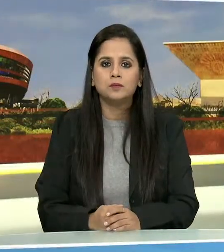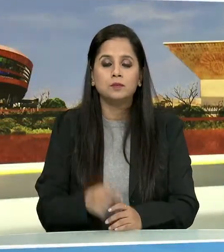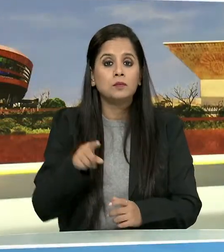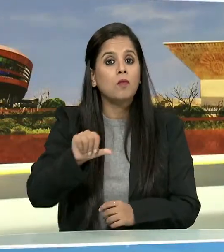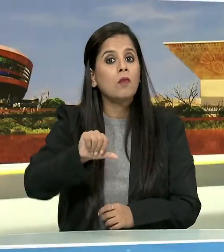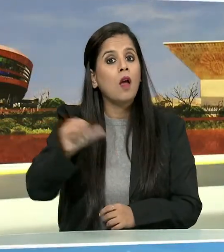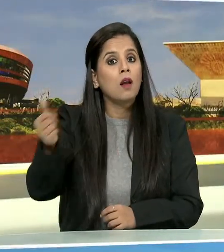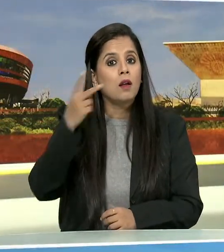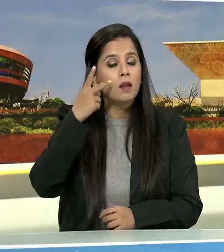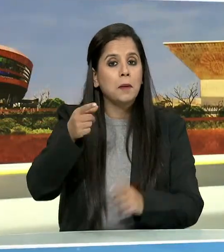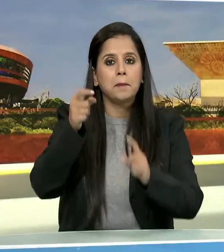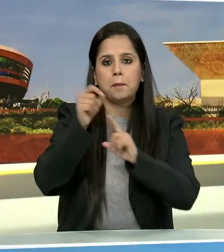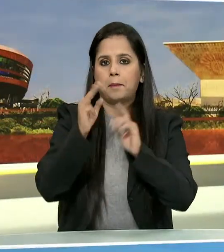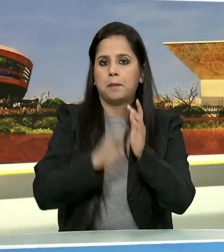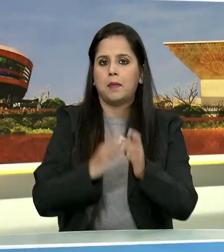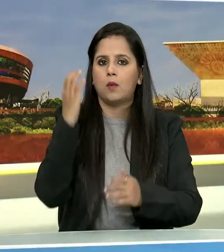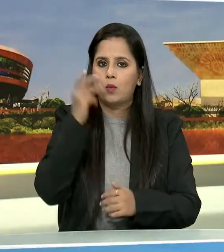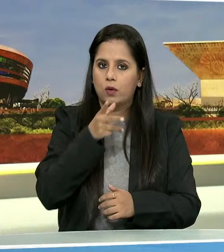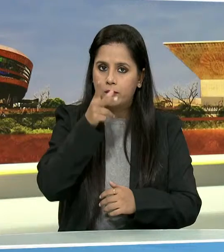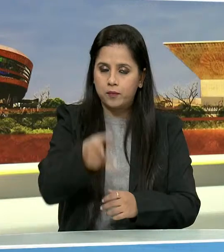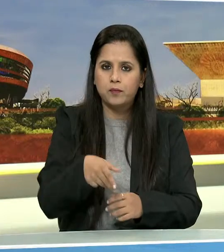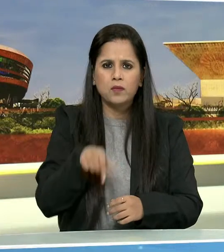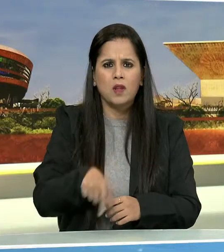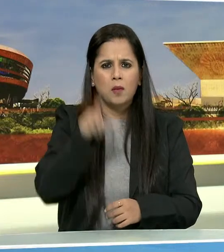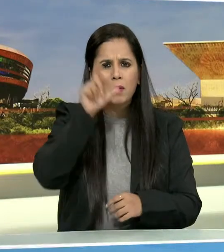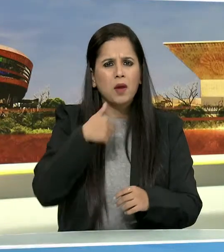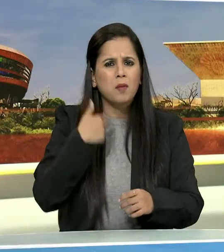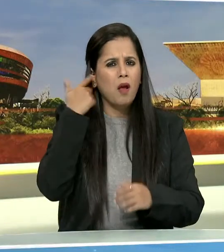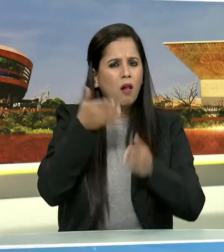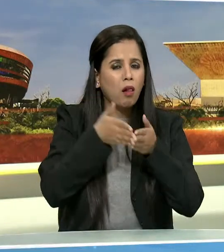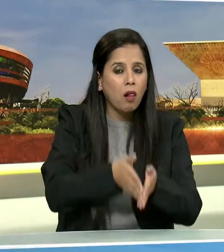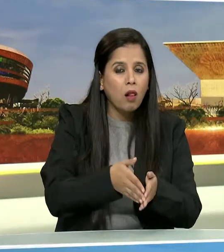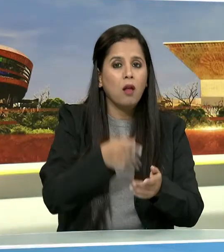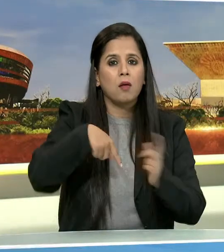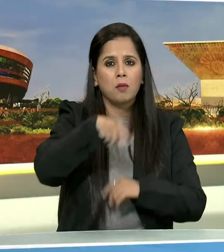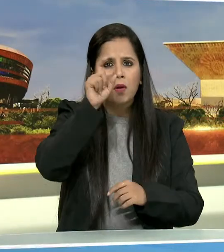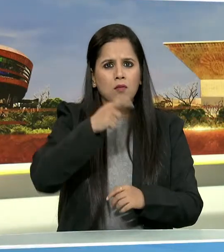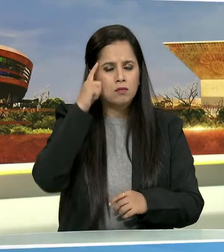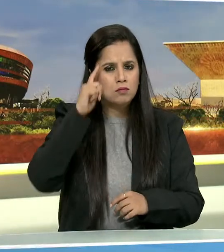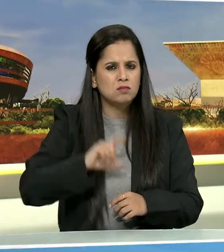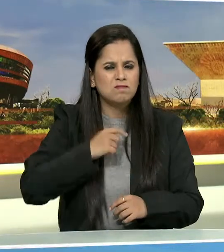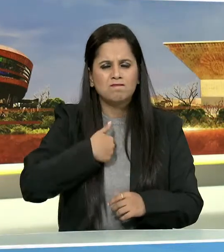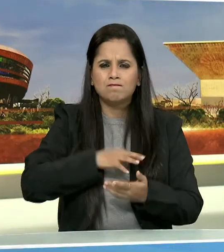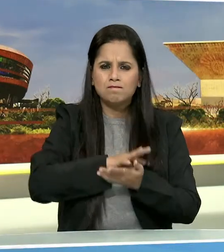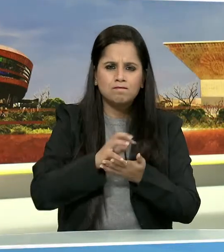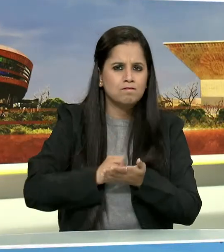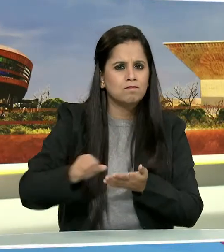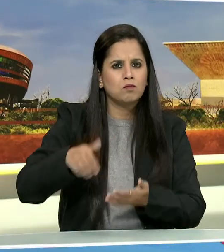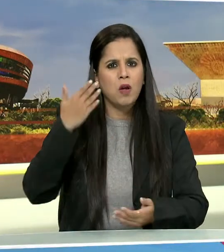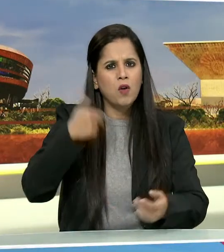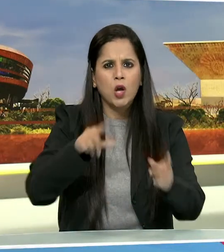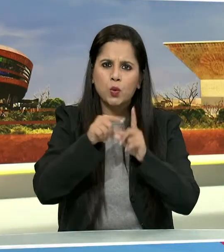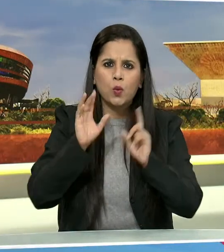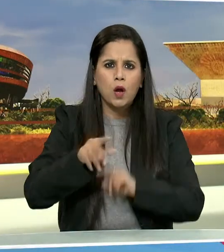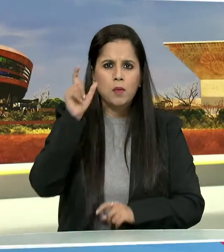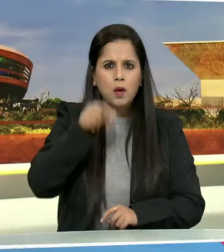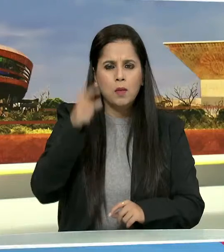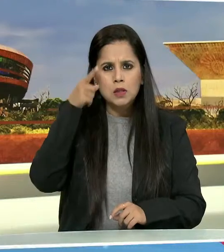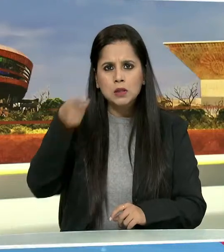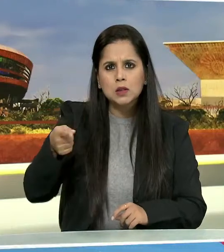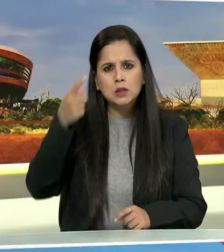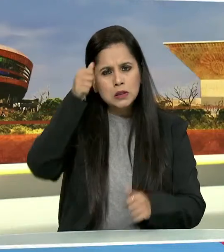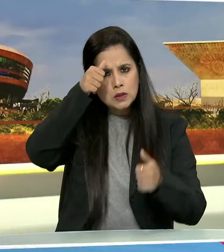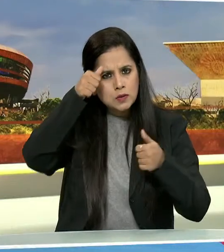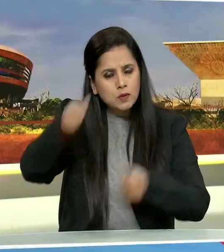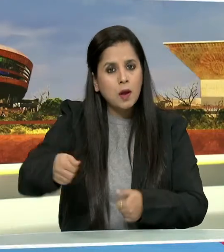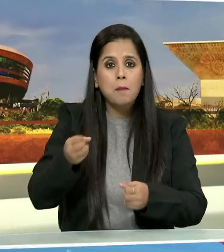इसके अलावा प्रधान मंत्री ने कहा कि घुलामी काल में चेतना को तहस नहस करने का प्रयास हुआ जिसमें कहीं